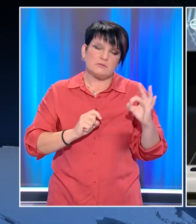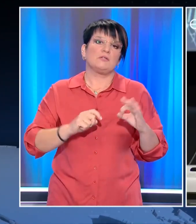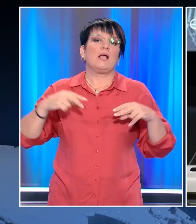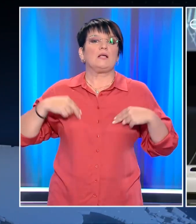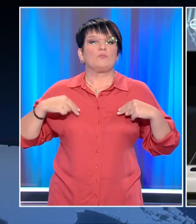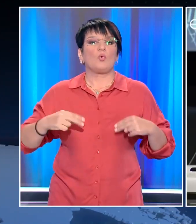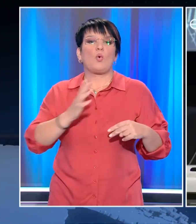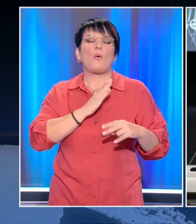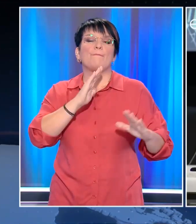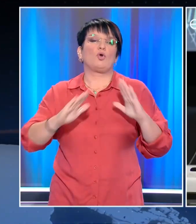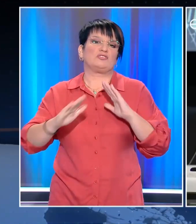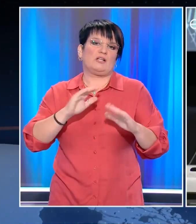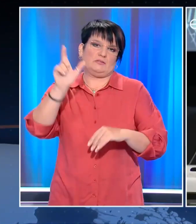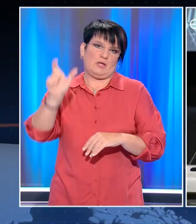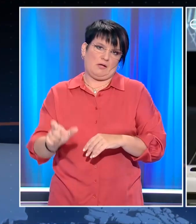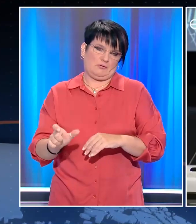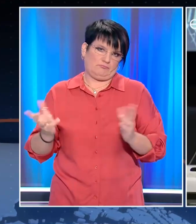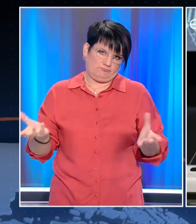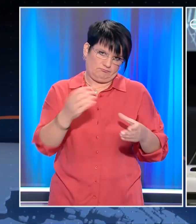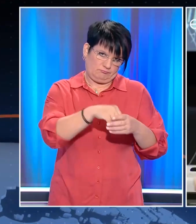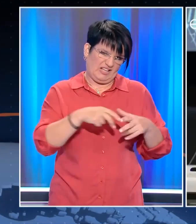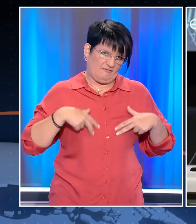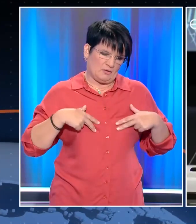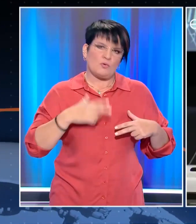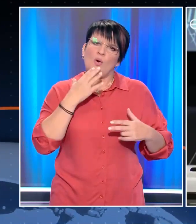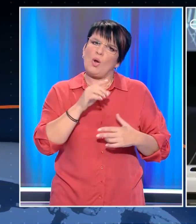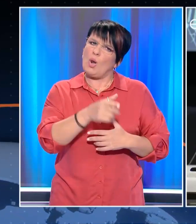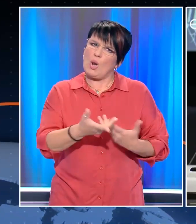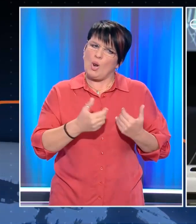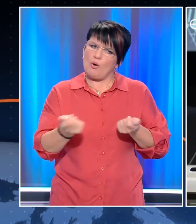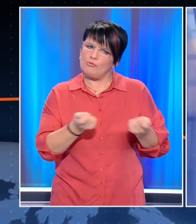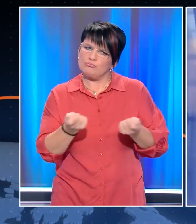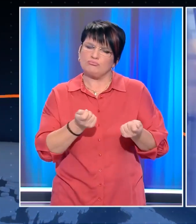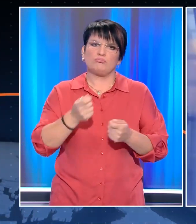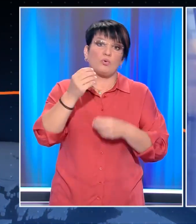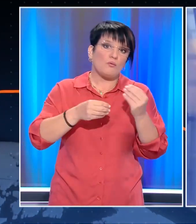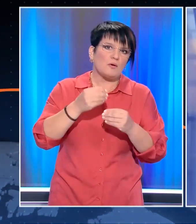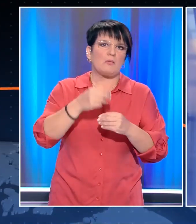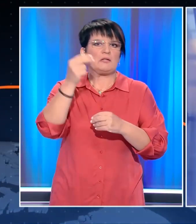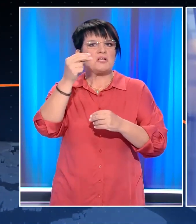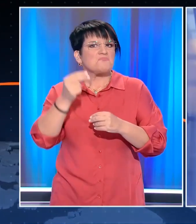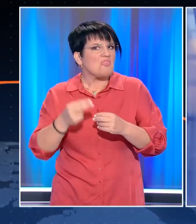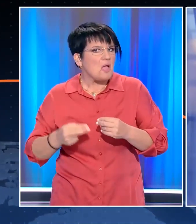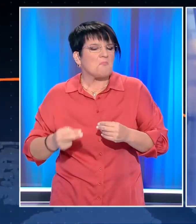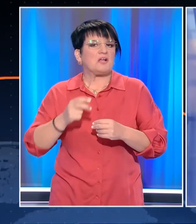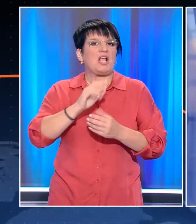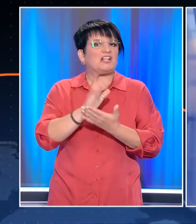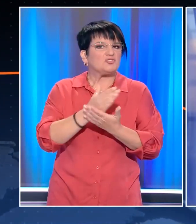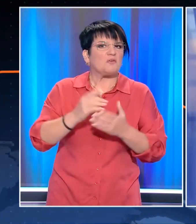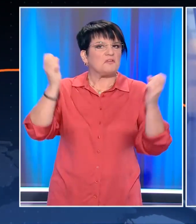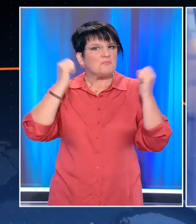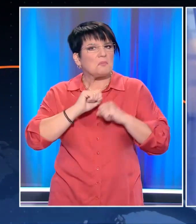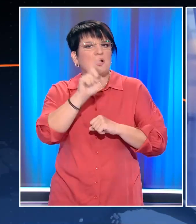Κρίσης και Πολιτικής Προστασίας, που δημιουργείται για την αντιμετώπιση και την διαχείριση κρίσεων και φυσικών καταστροφών, όπως ανακοίνωσε